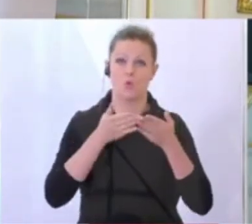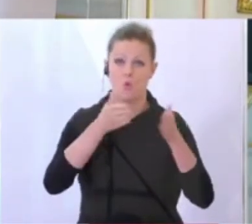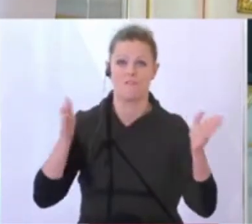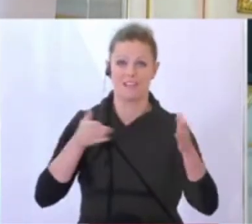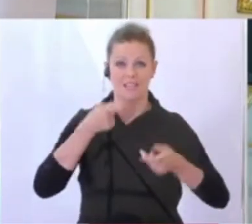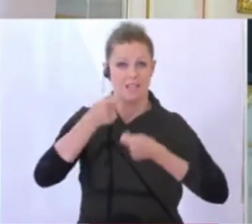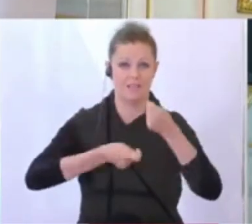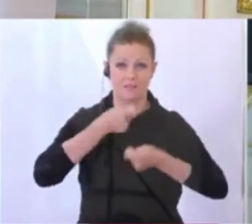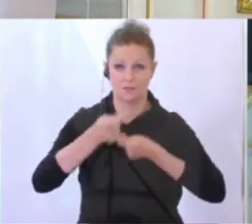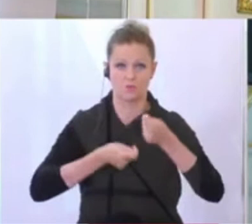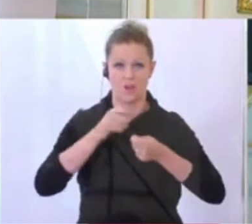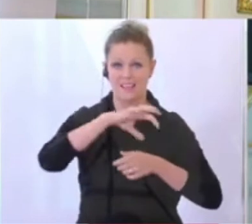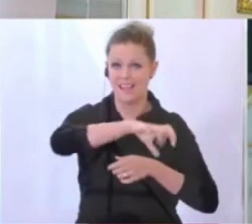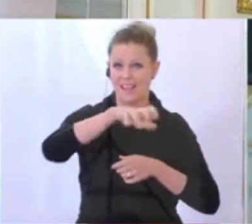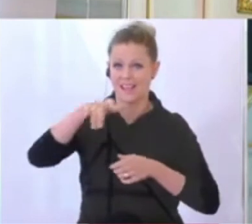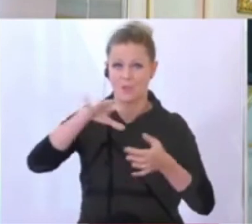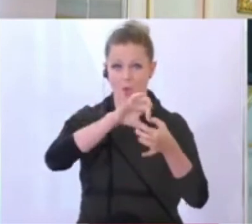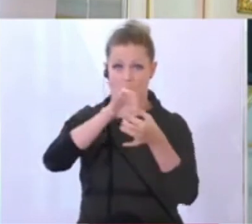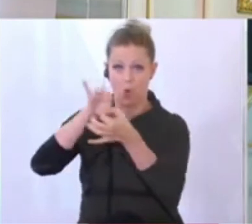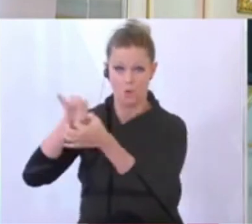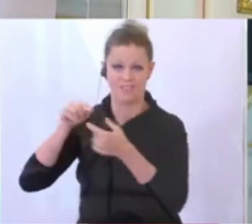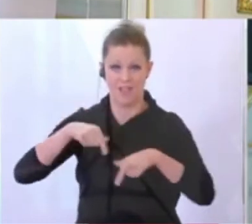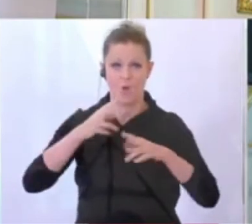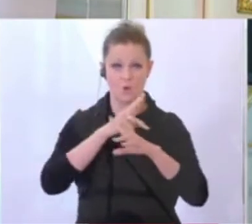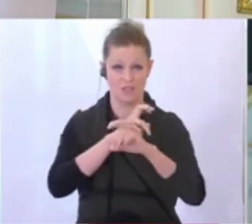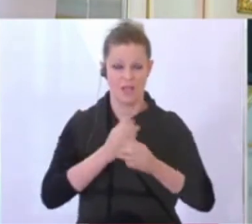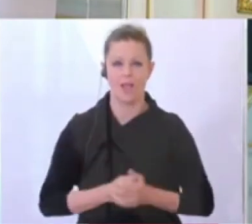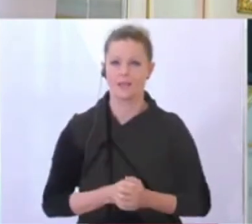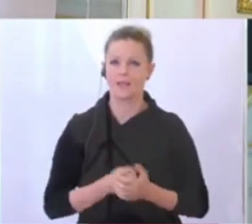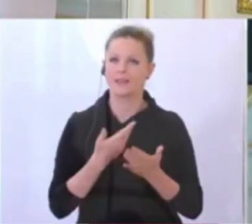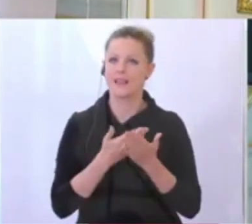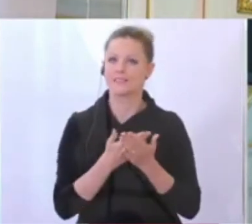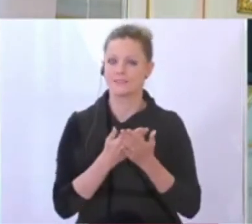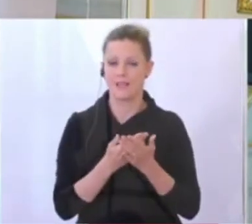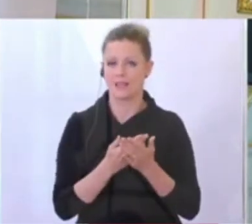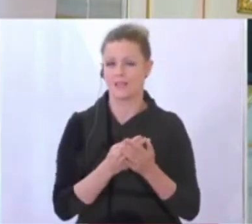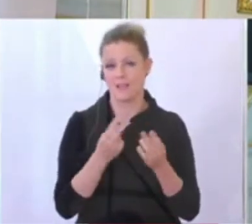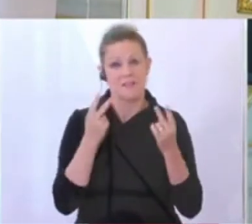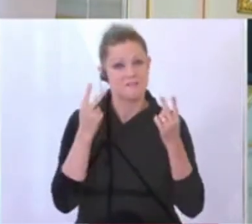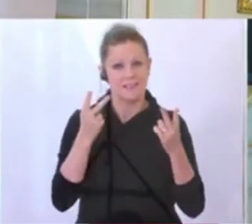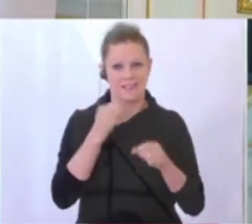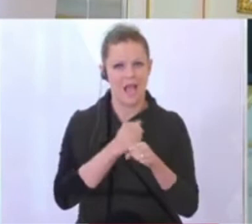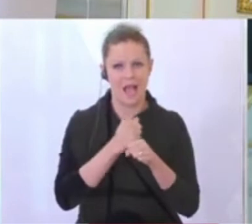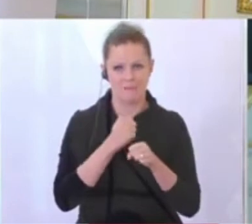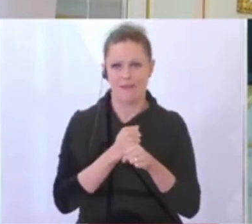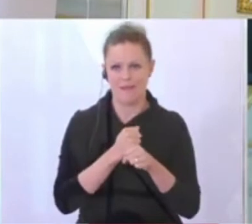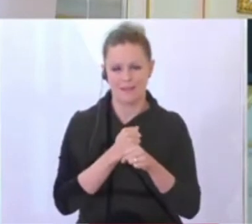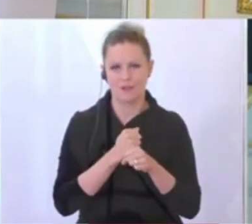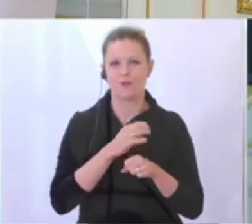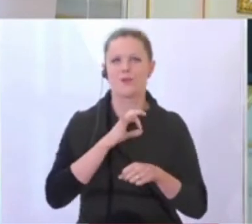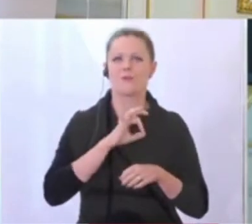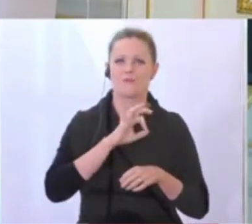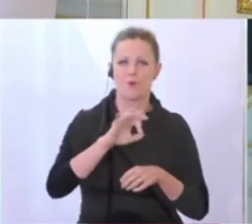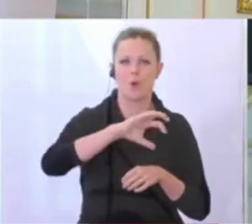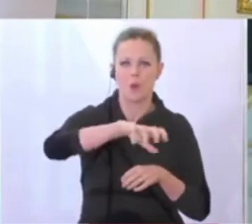in den Regionen unseres Landes und sie haben einen ganz beachtlichen Beitrag für die lokale, regionale Wirtschaft jedes